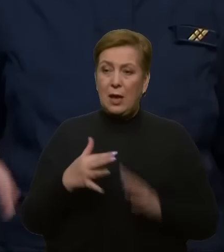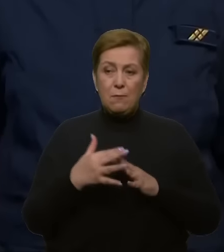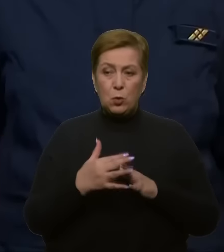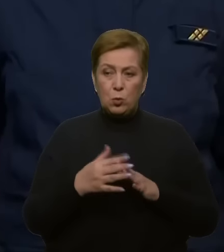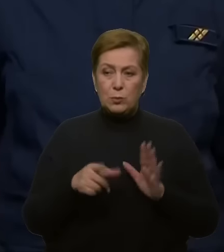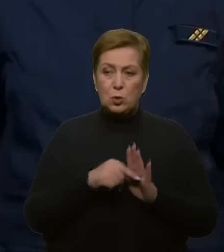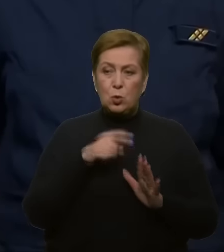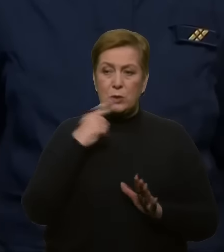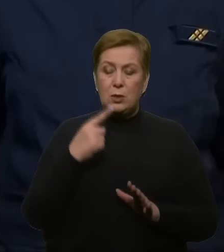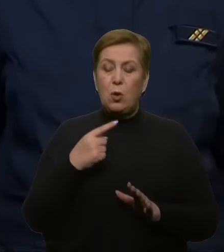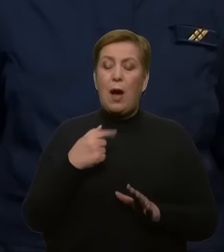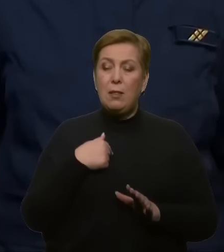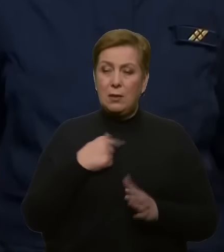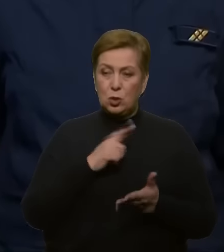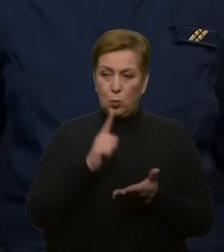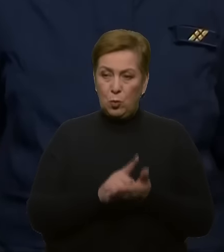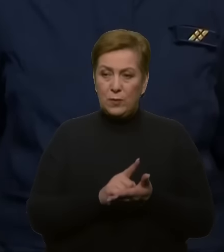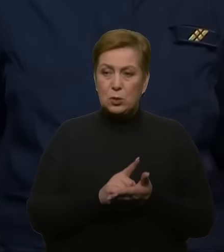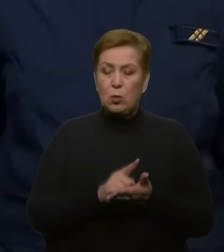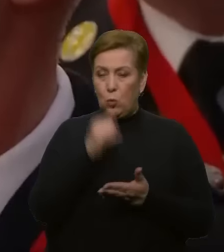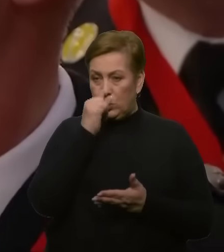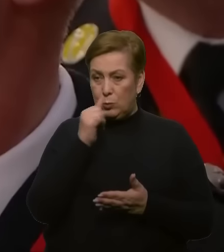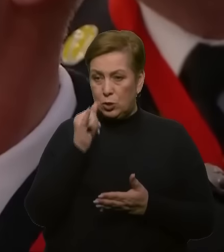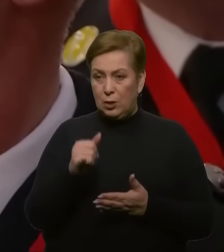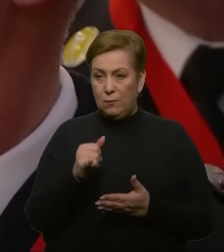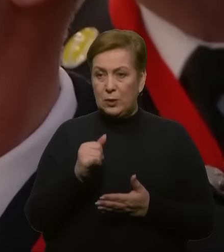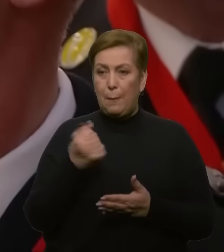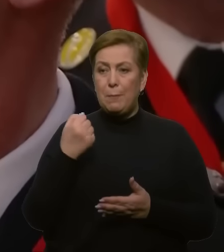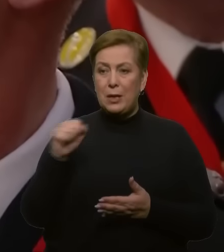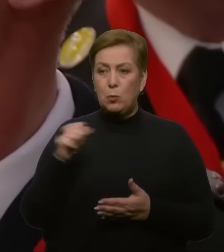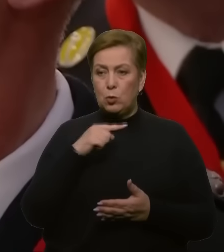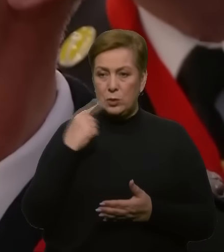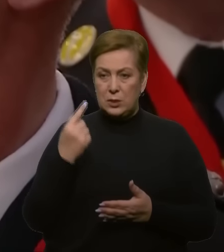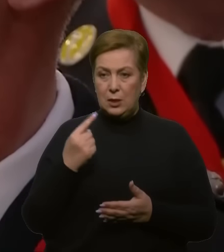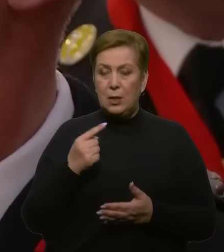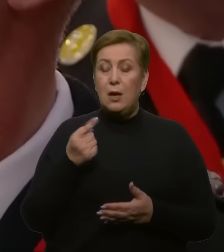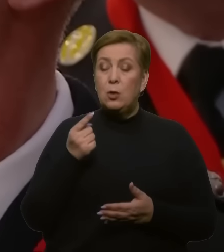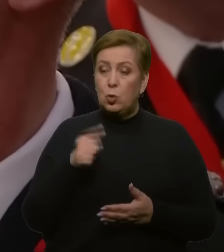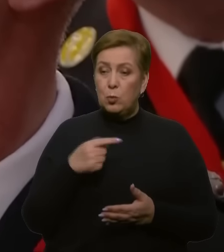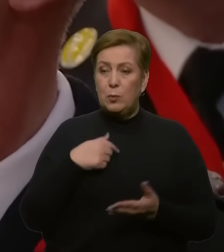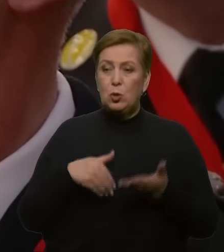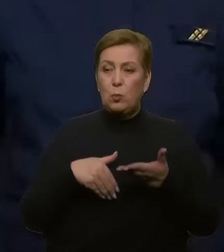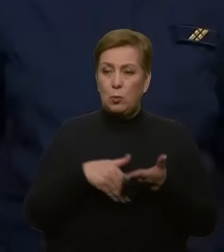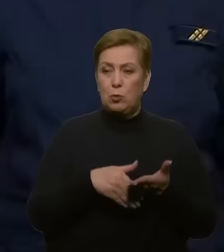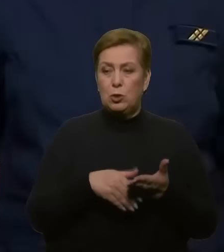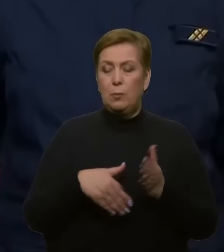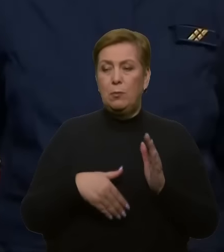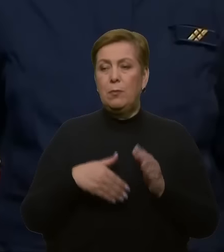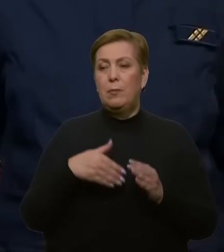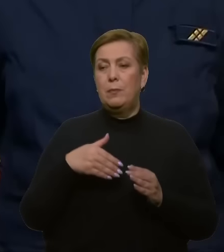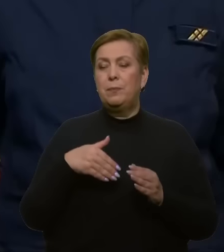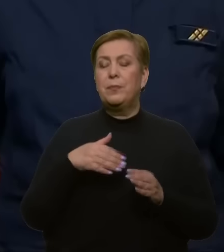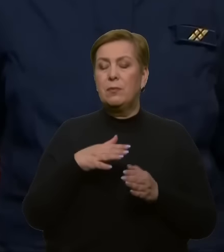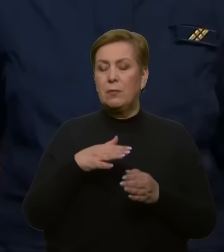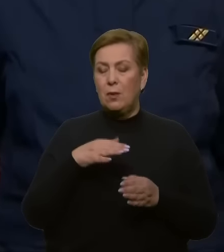онеможливити їхню перемогу. Перемога Росії – це кінець європейської безпеки. Саме тому ми продовжимо допомагати українцям. Ми будемо